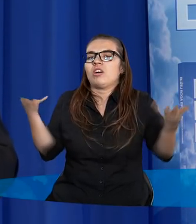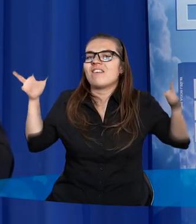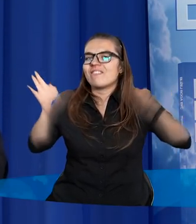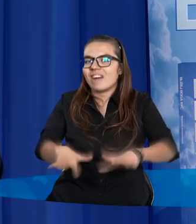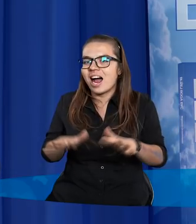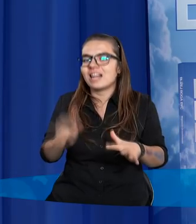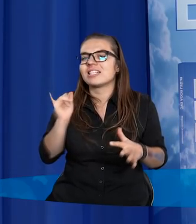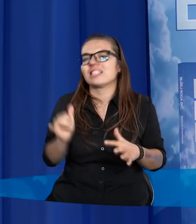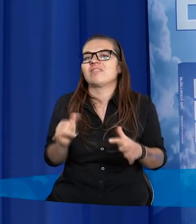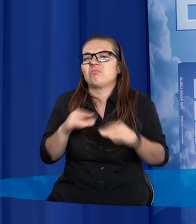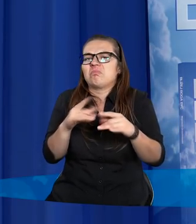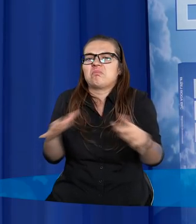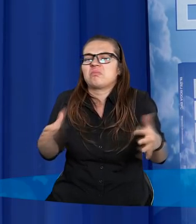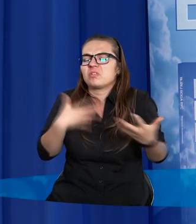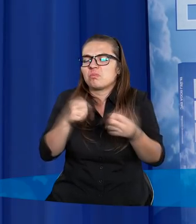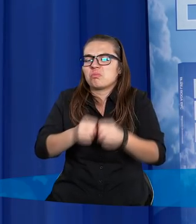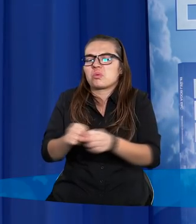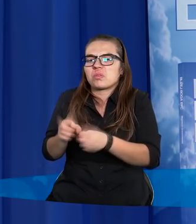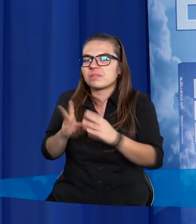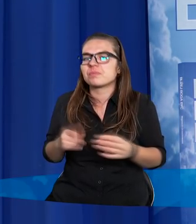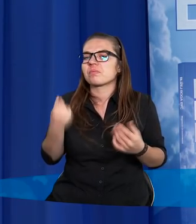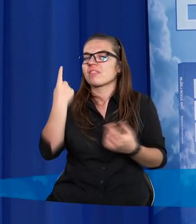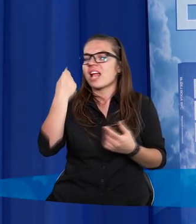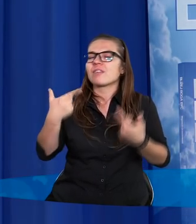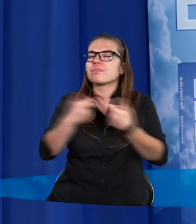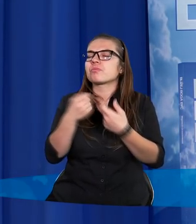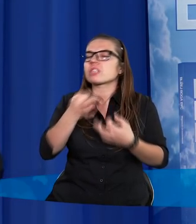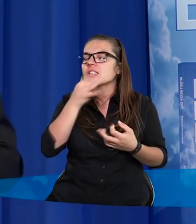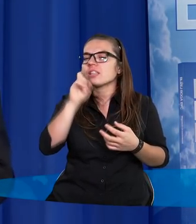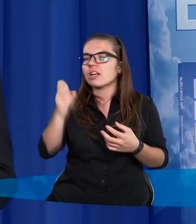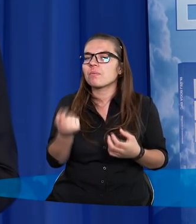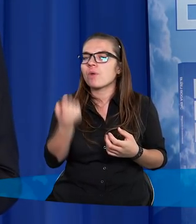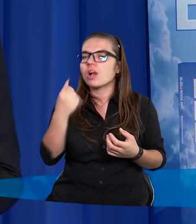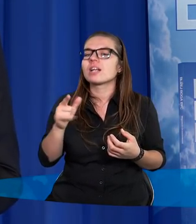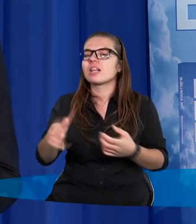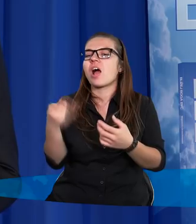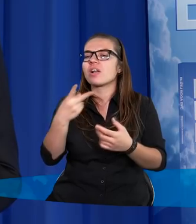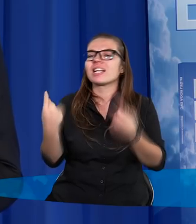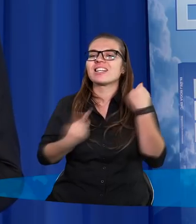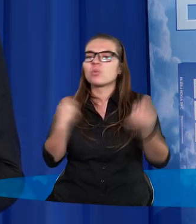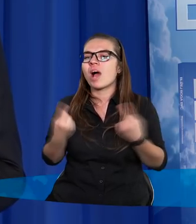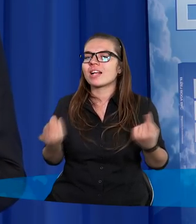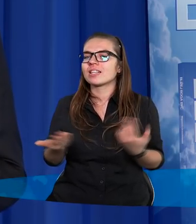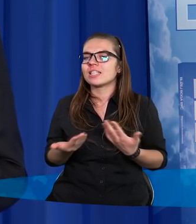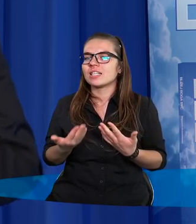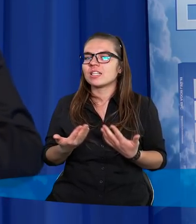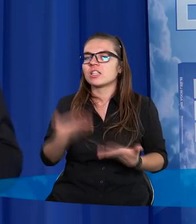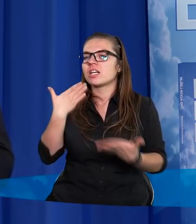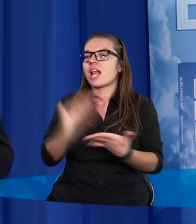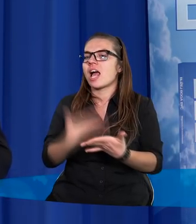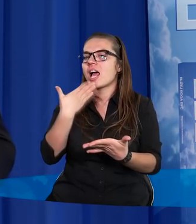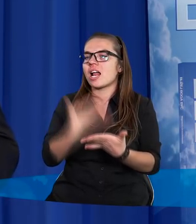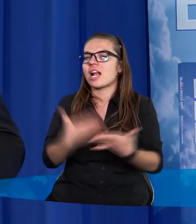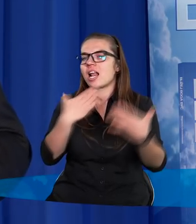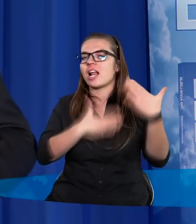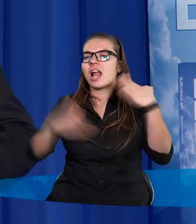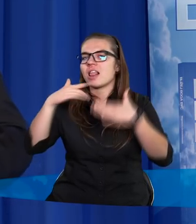i sypać. I pojawiło się jedno wspólne pytanie dla obu sytuacji. Dlaczego